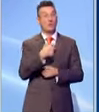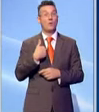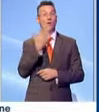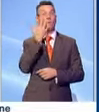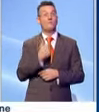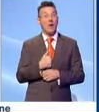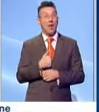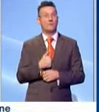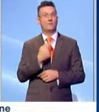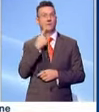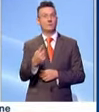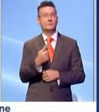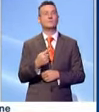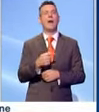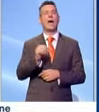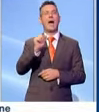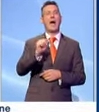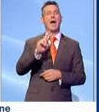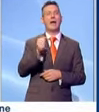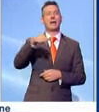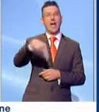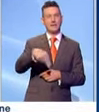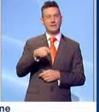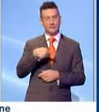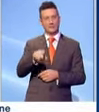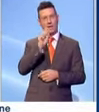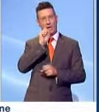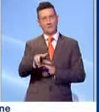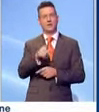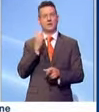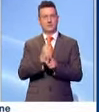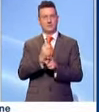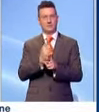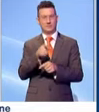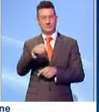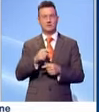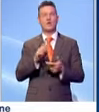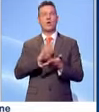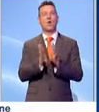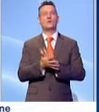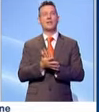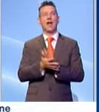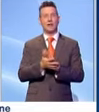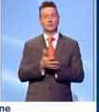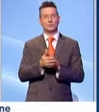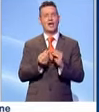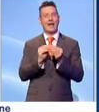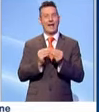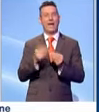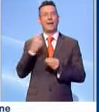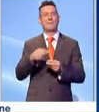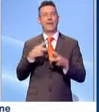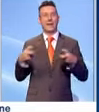ho dato io mandato all'Aran di contrattualizzare lo smart working, perché nessuno l'aveva fatto prima.